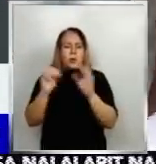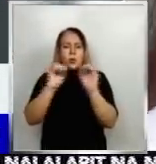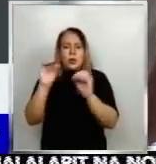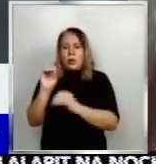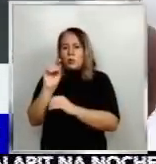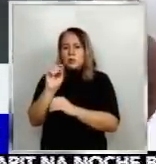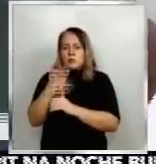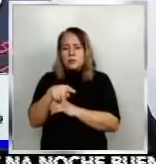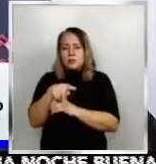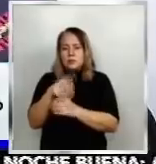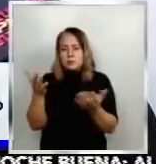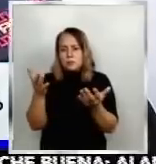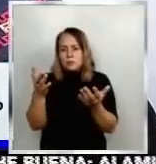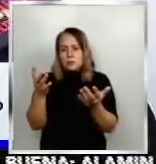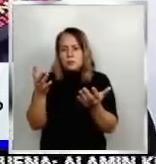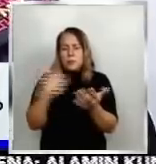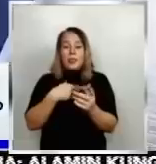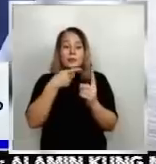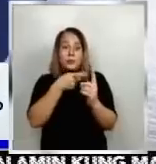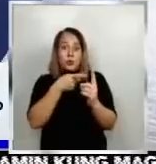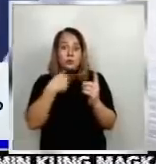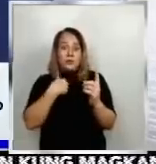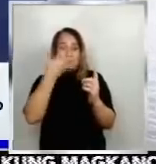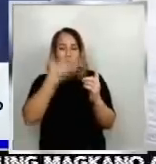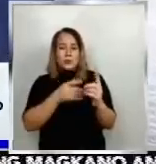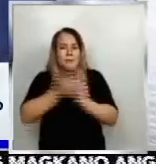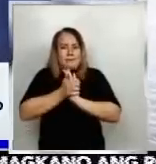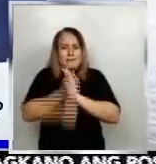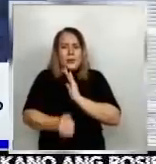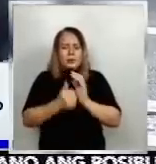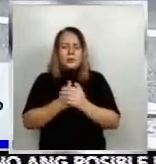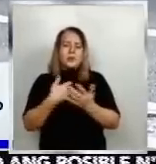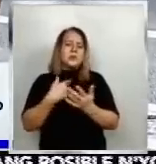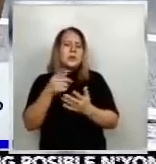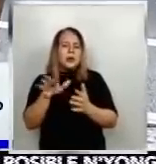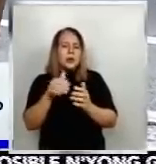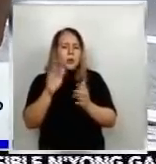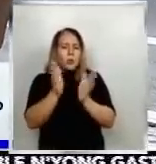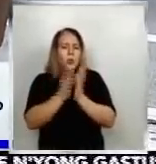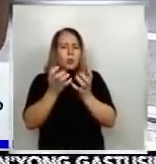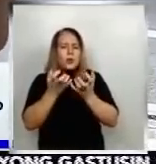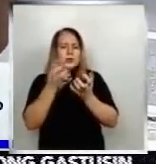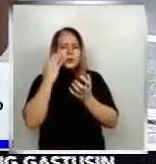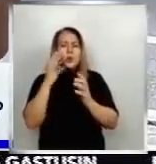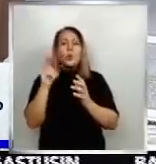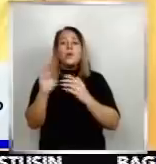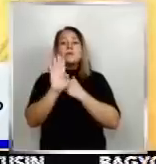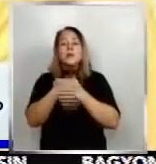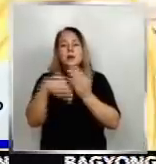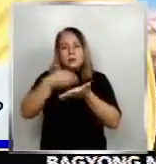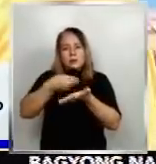So, itong mga hackers, magaling na sila. Ang gustong malaman ni Eugenio, kailan maibabalik ang pera niya?